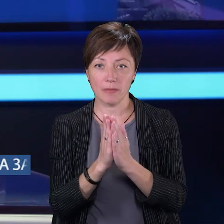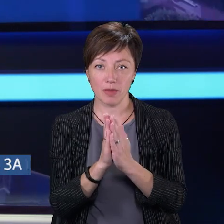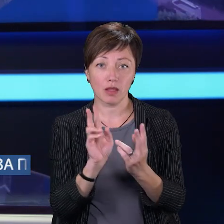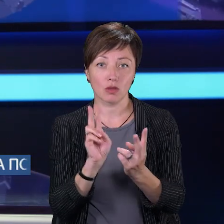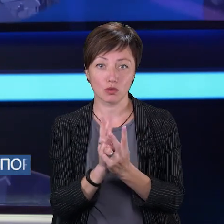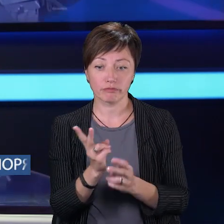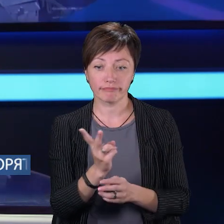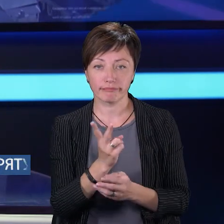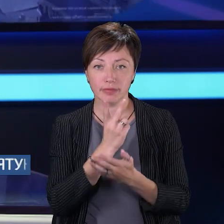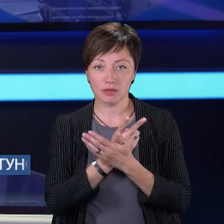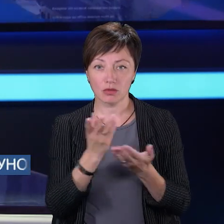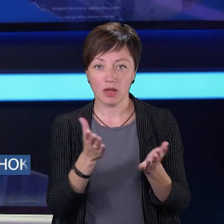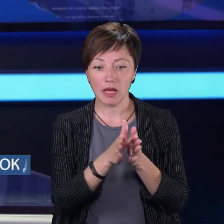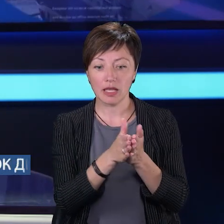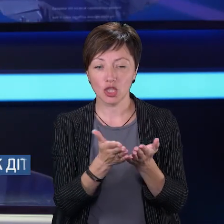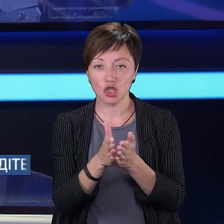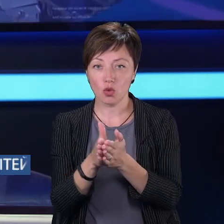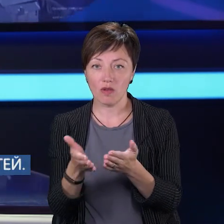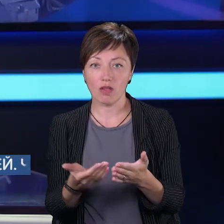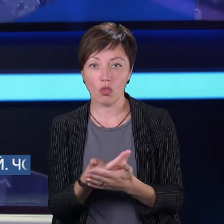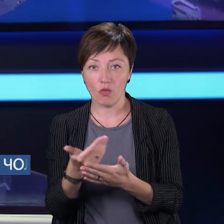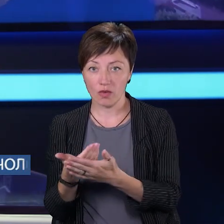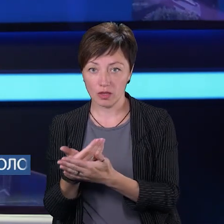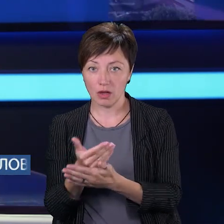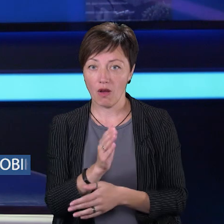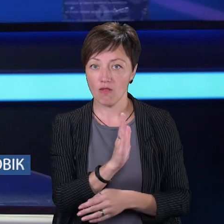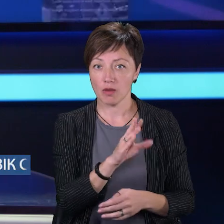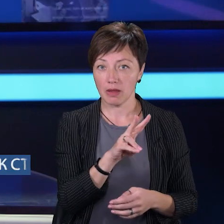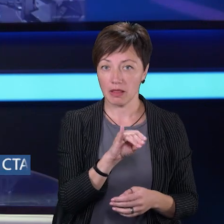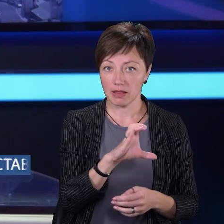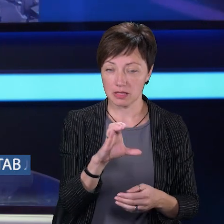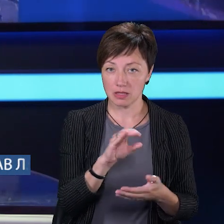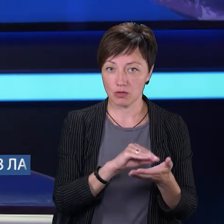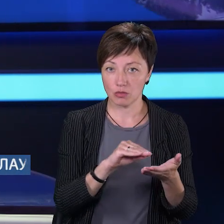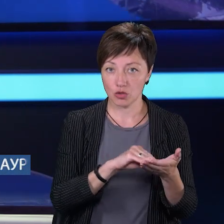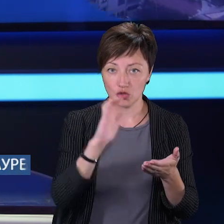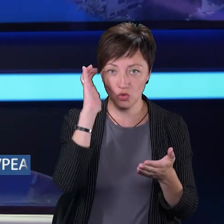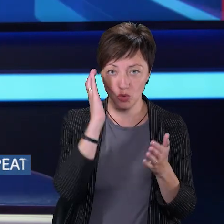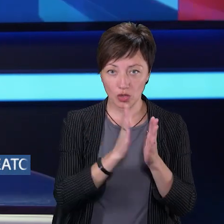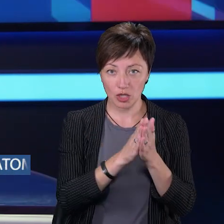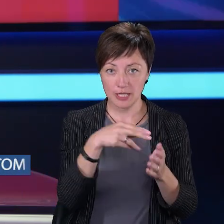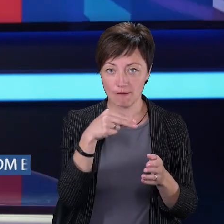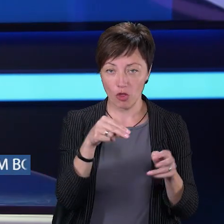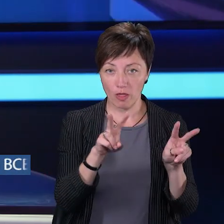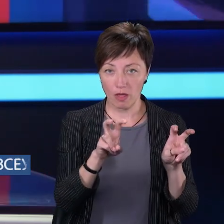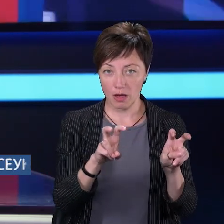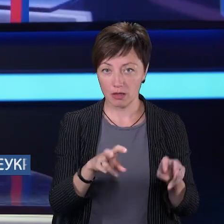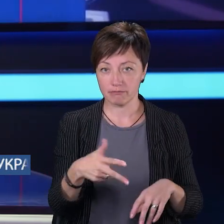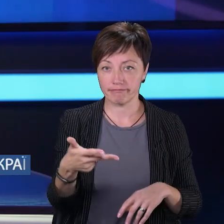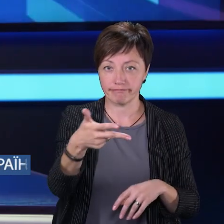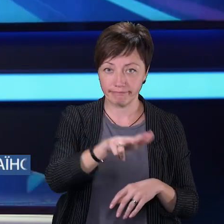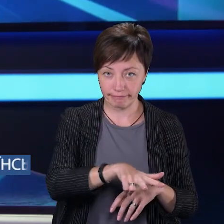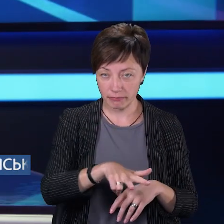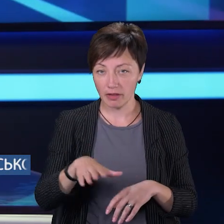Подружжя презентувала свої книжкові новинки. У Володимира Лиса це романи «Чорнокнижник і дзвонар» та Максим Гонтар.